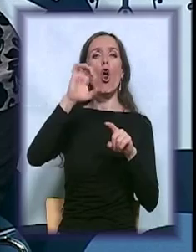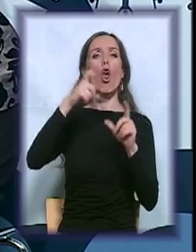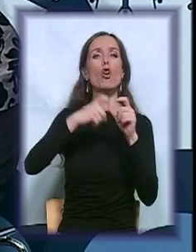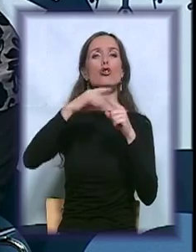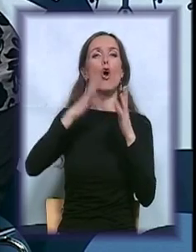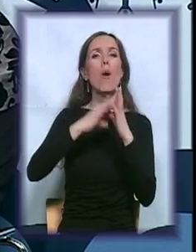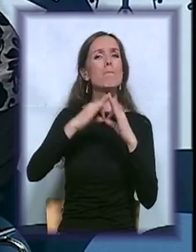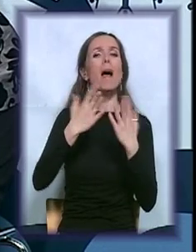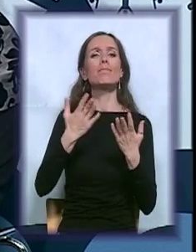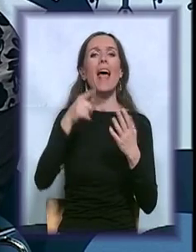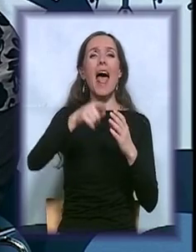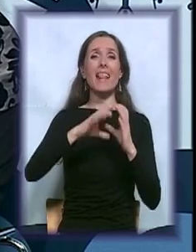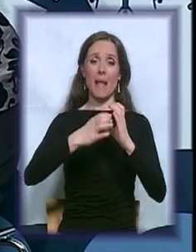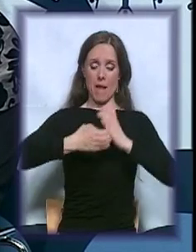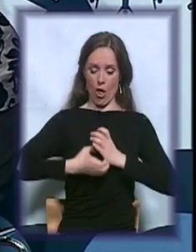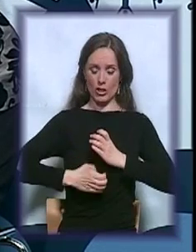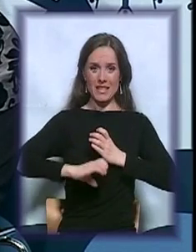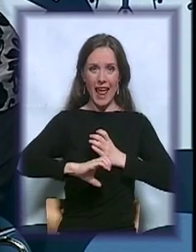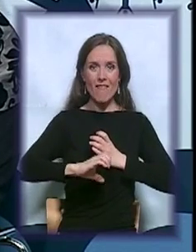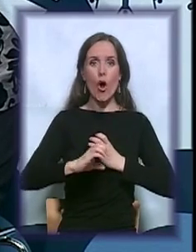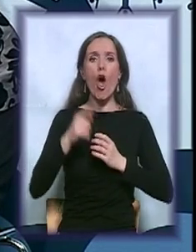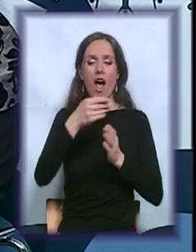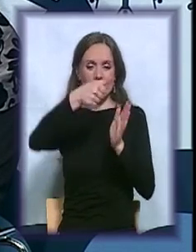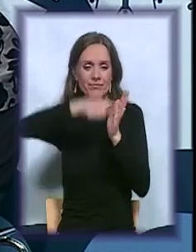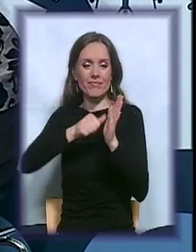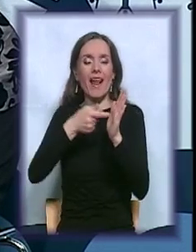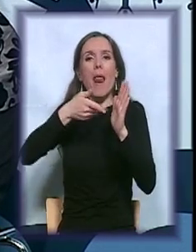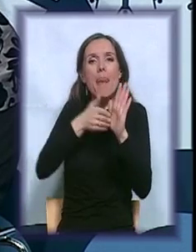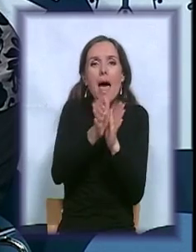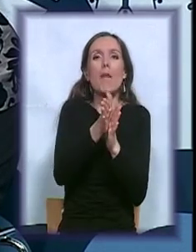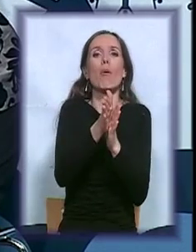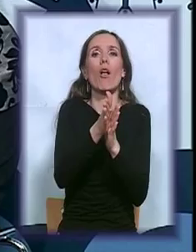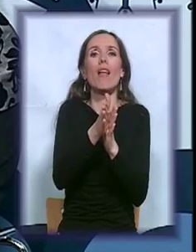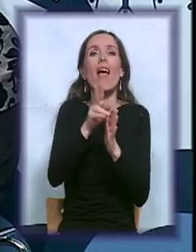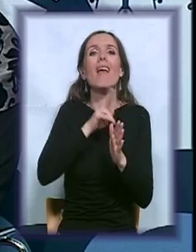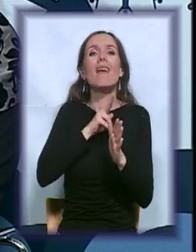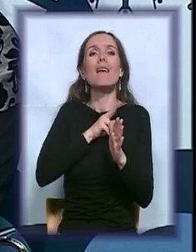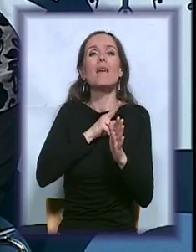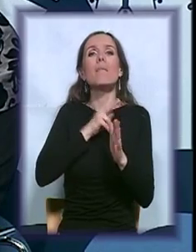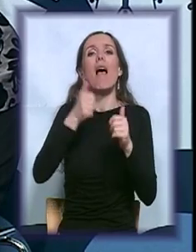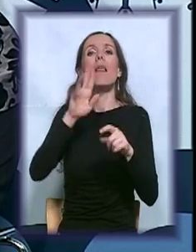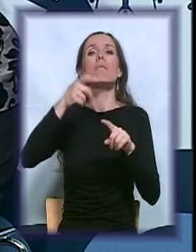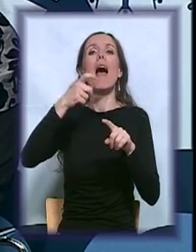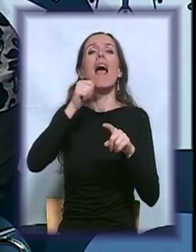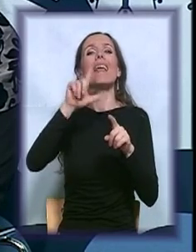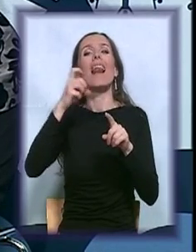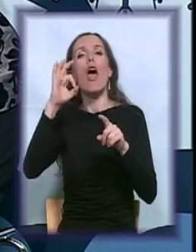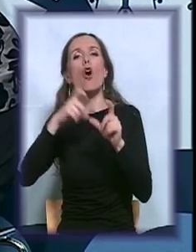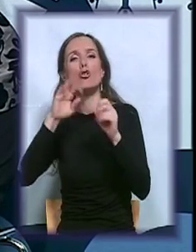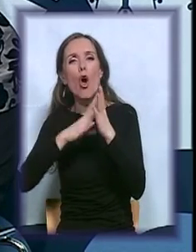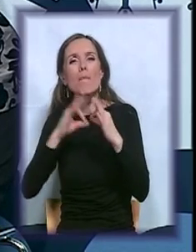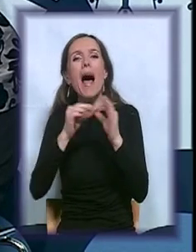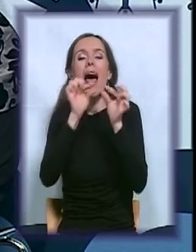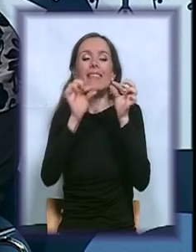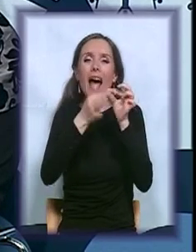to je izvedeno deo debelog creva na površinu stomaka i to je, ovi pacijenti imaju izvedenu kolostomu. Ileostoma je tanko crevo na